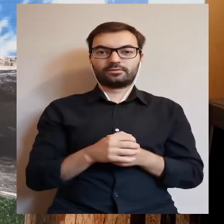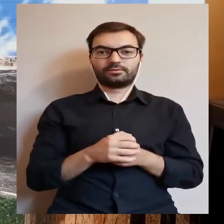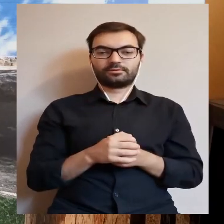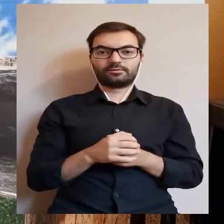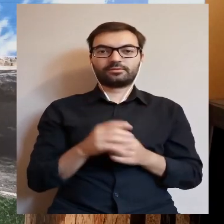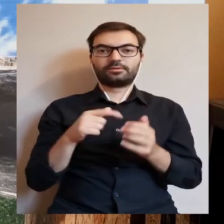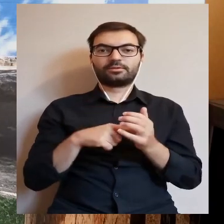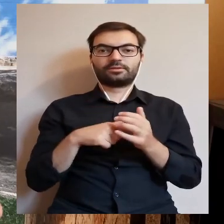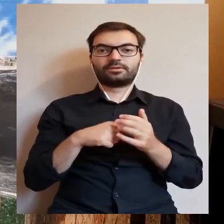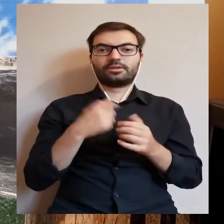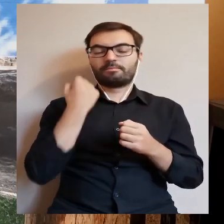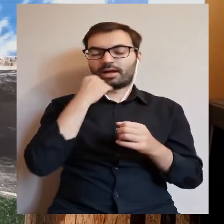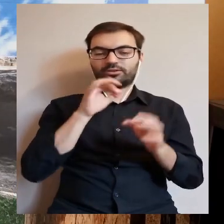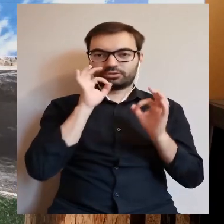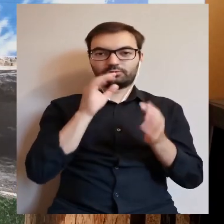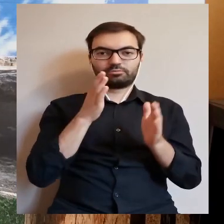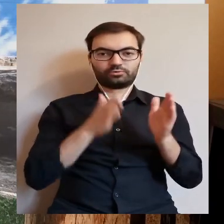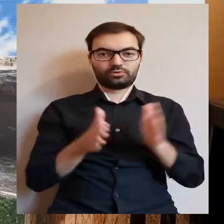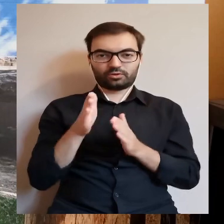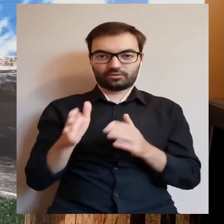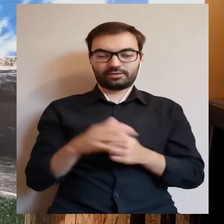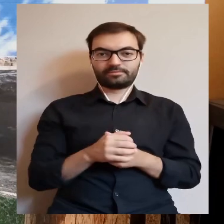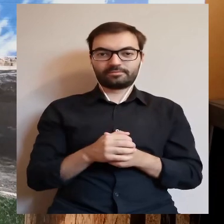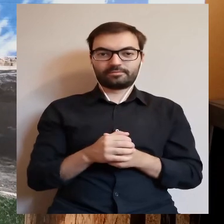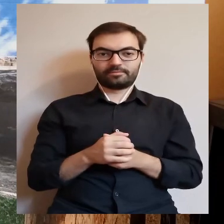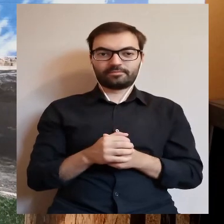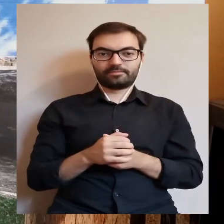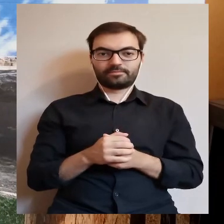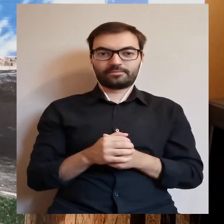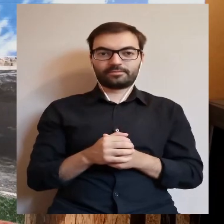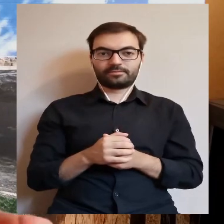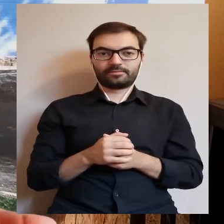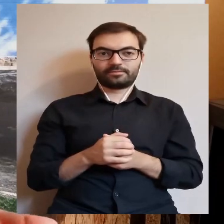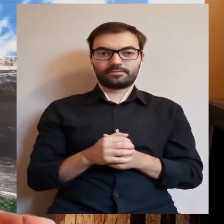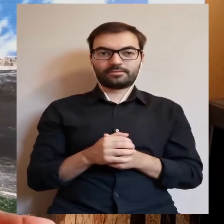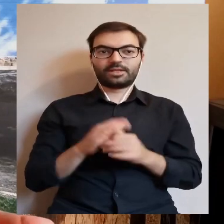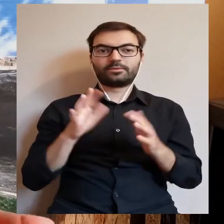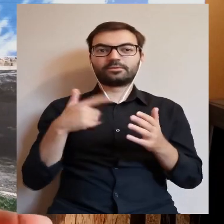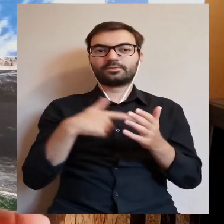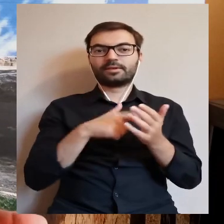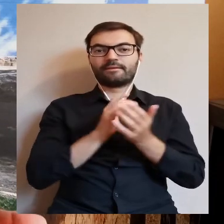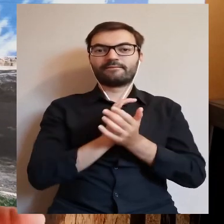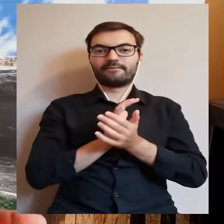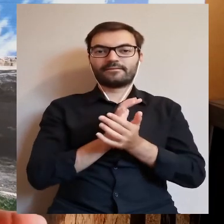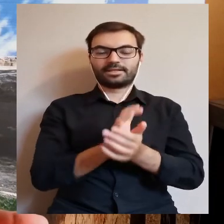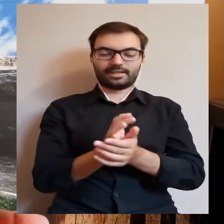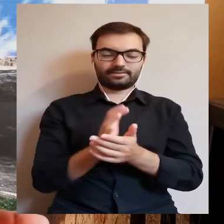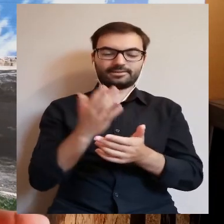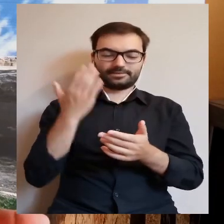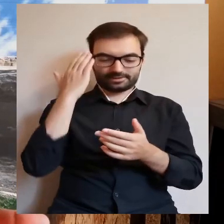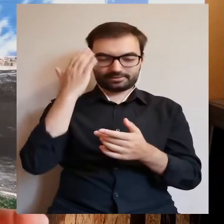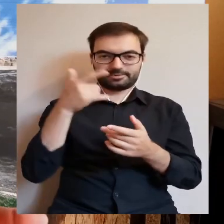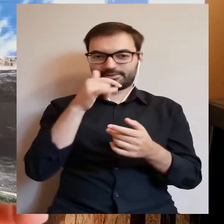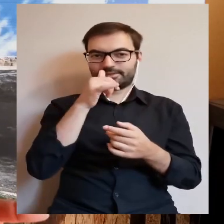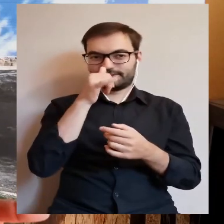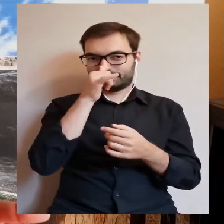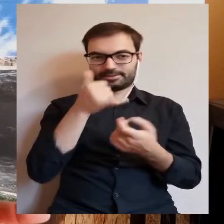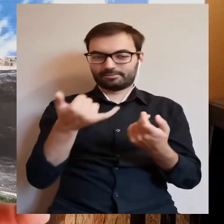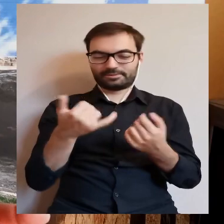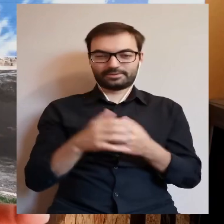ponieważ po pierwsze, one są bardzo solidnie przygotowane. Zresztą sądząc po wydawcy, nie mogło być